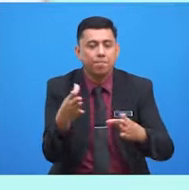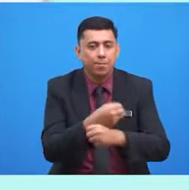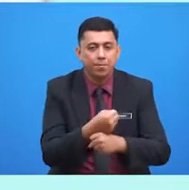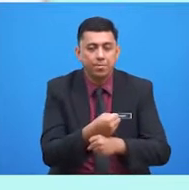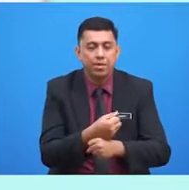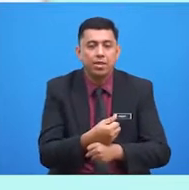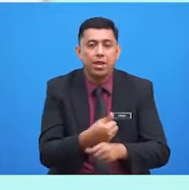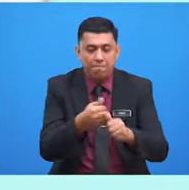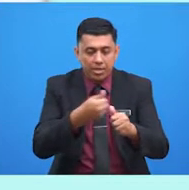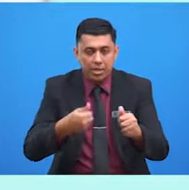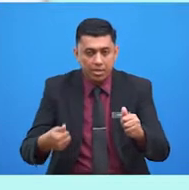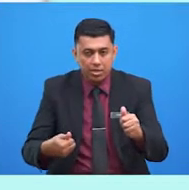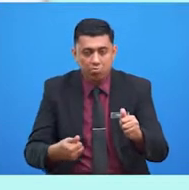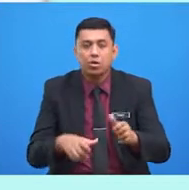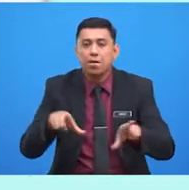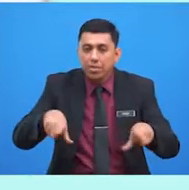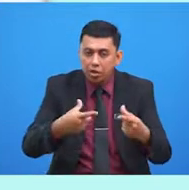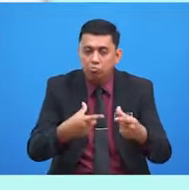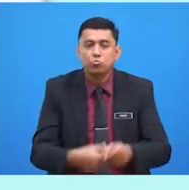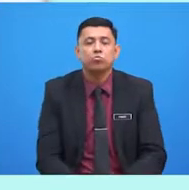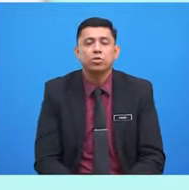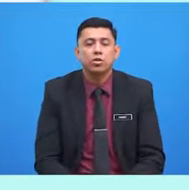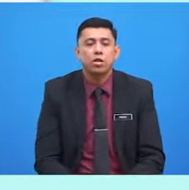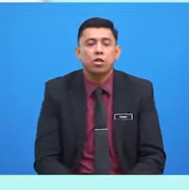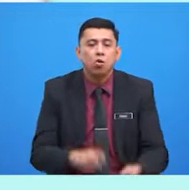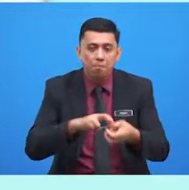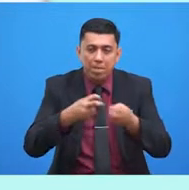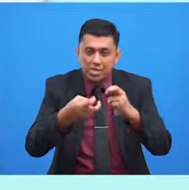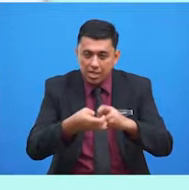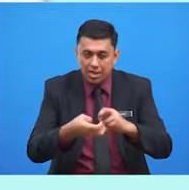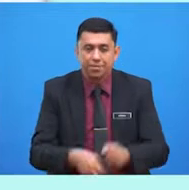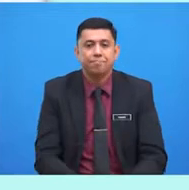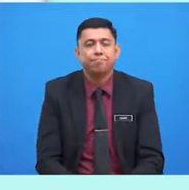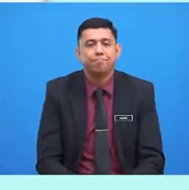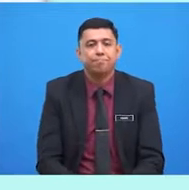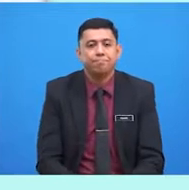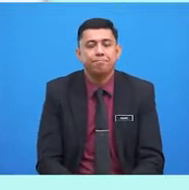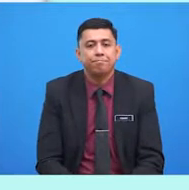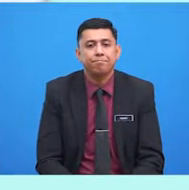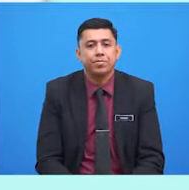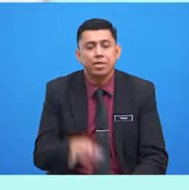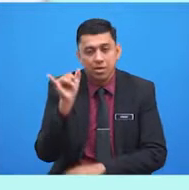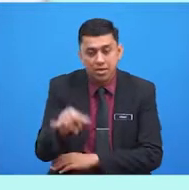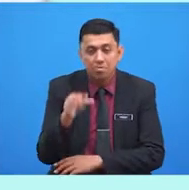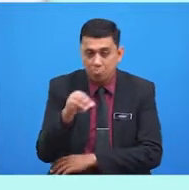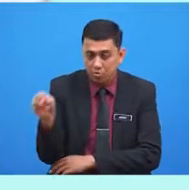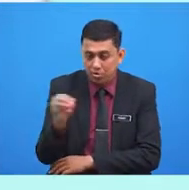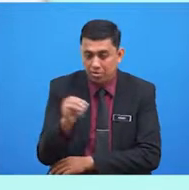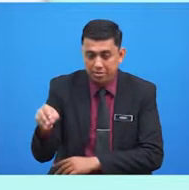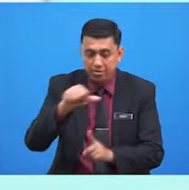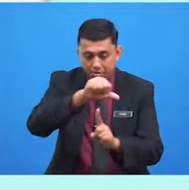mengelakkan berlakunya konflik atau masalah. ya murid-murid,